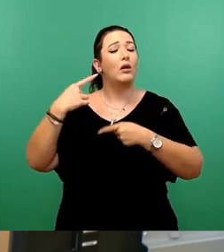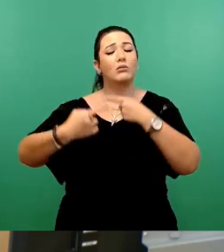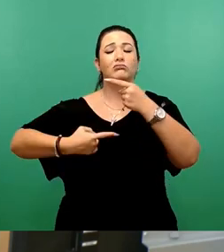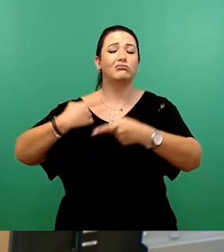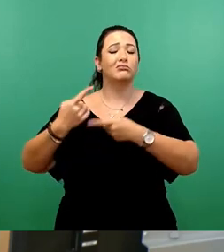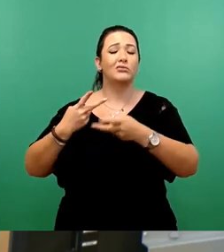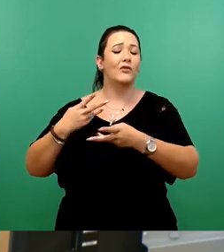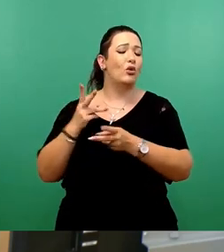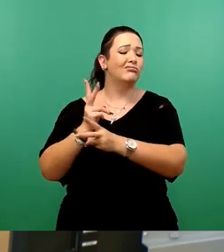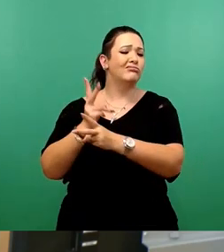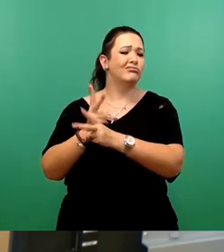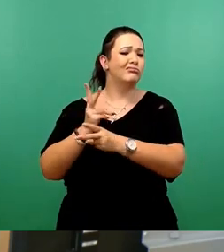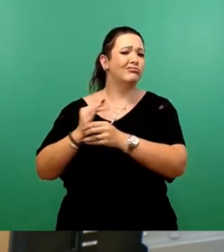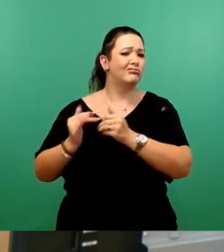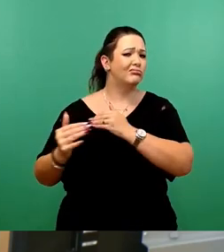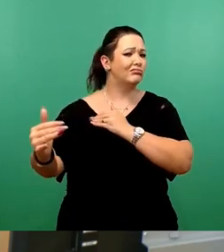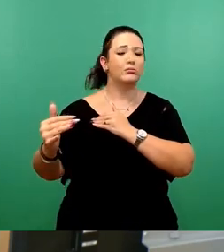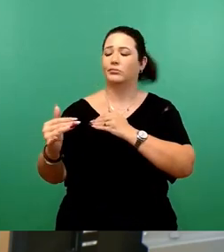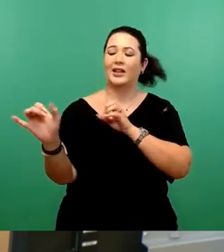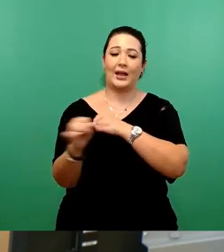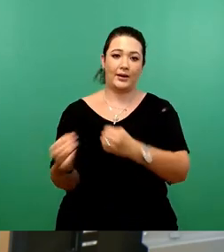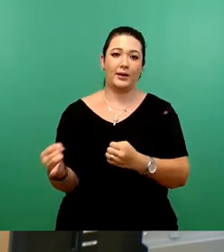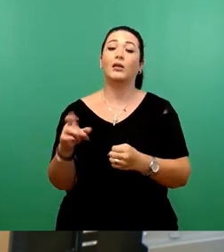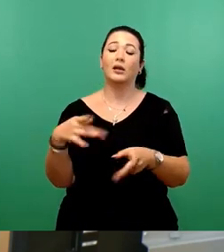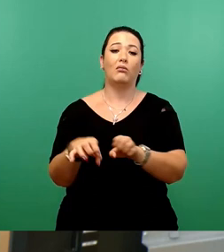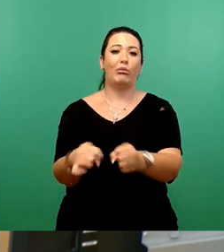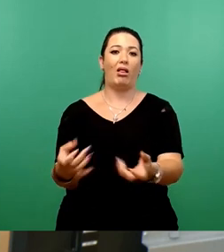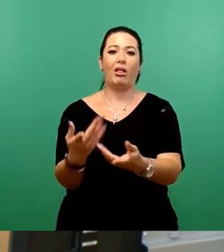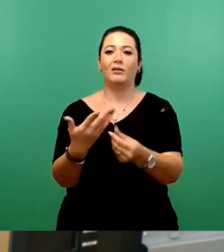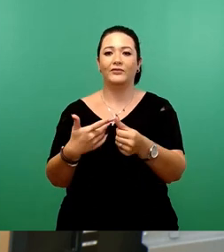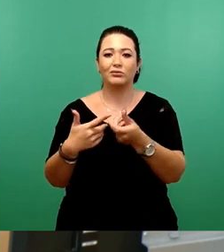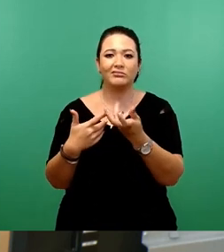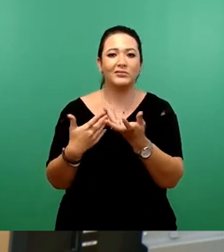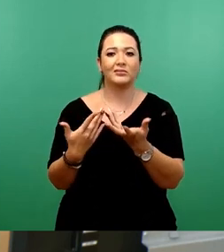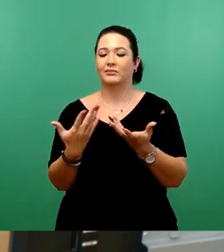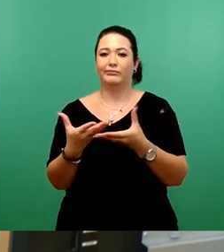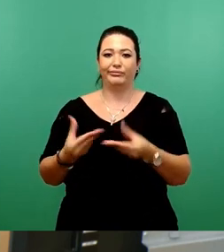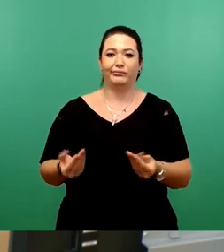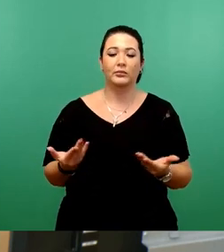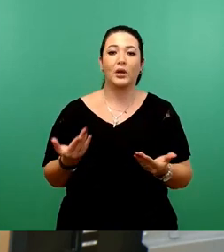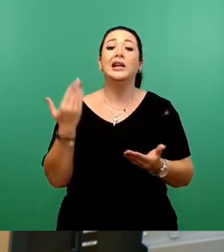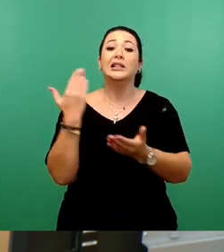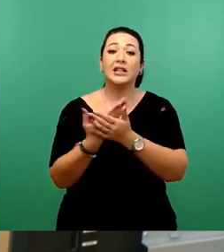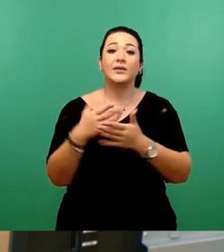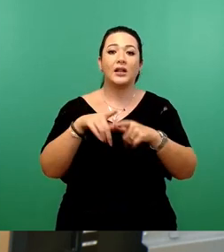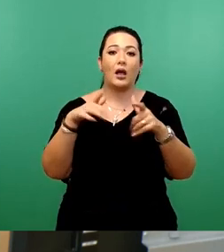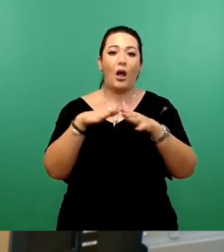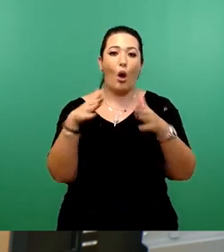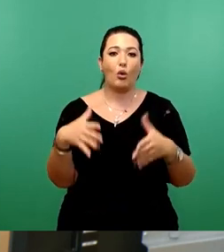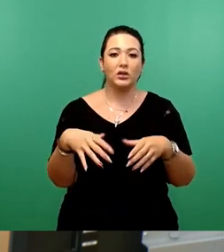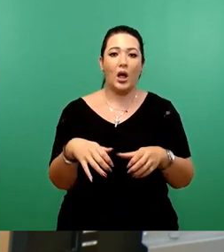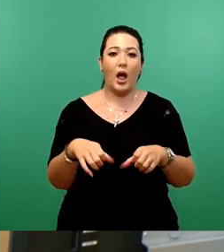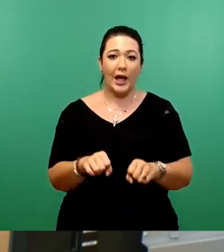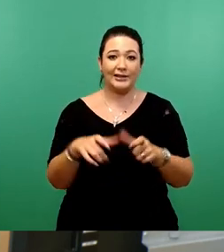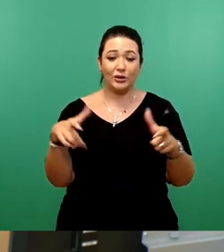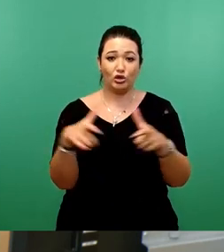durchziehe, dann gehen Sachen kaputt und deswegen ist eine Haushaltssperre auch nur gedacht, dafür kurzfristig, wenn eine akute